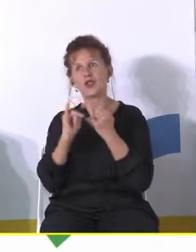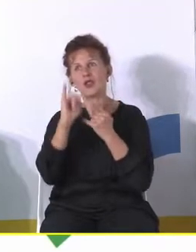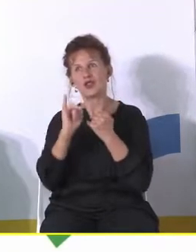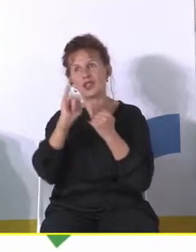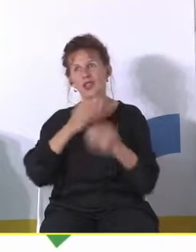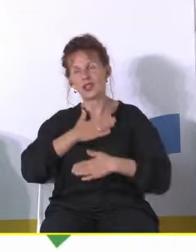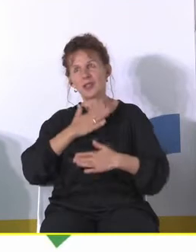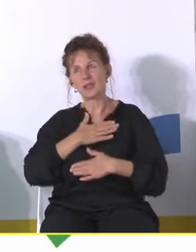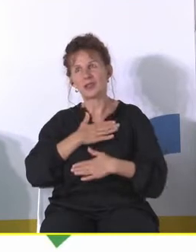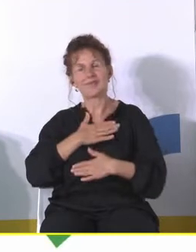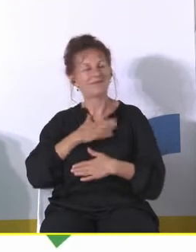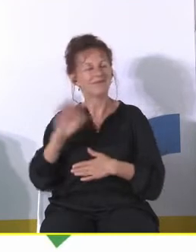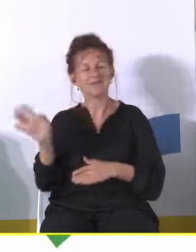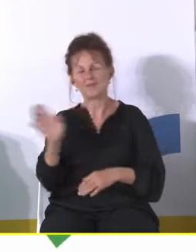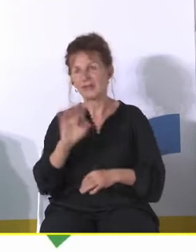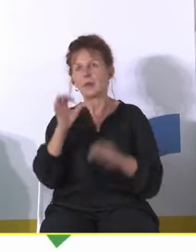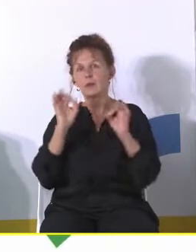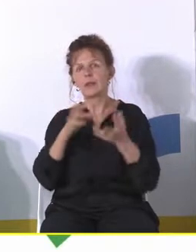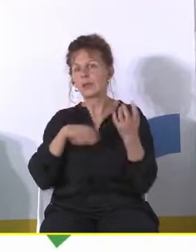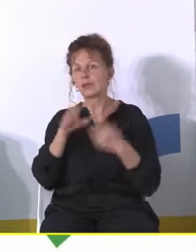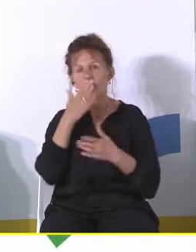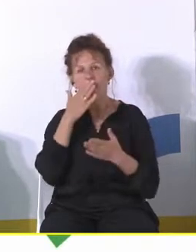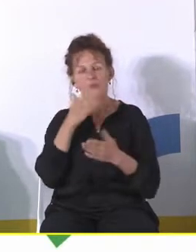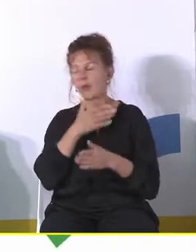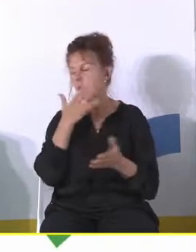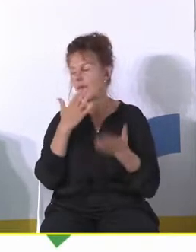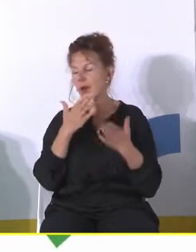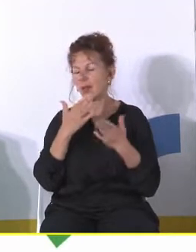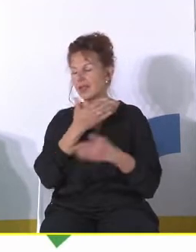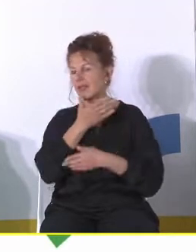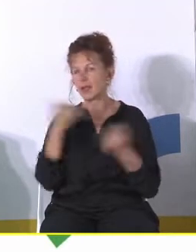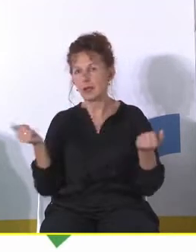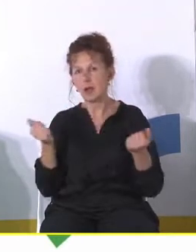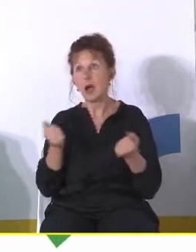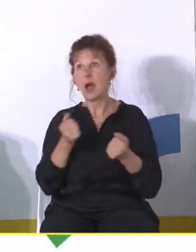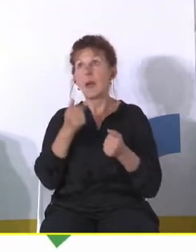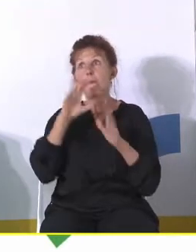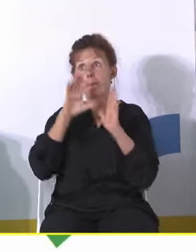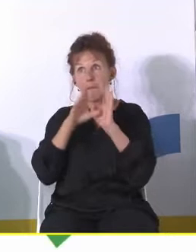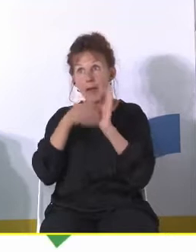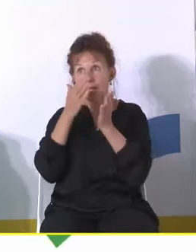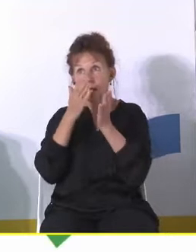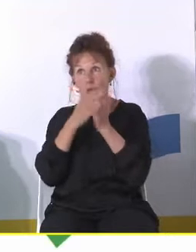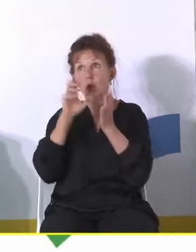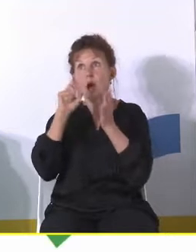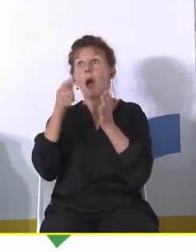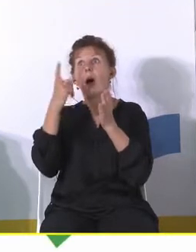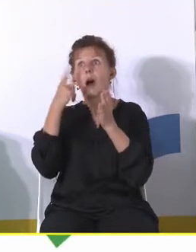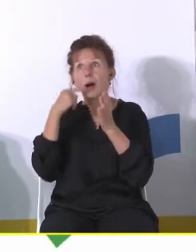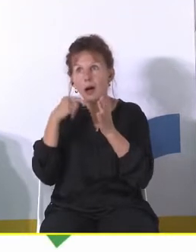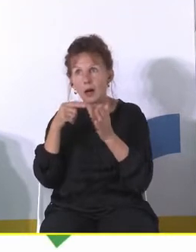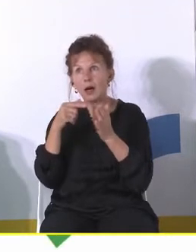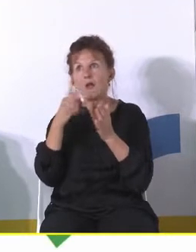Dzisiaj tak świat już nie wygląda i miasta, myślę, te miasta, które zaczęły to rozumieć i widzieć są dzisiaj myślę tymi, które